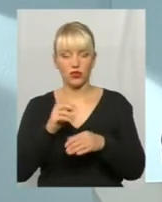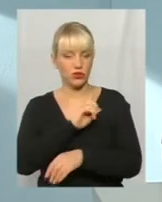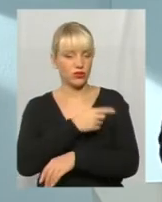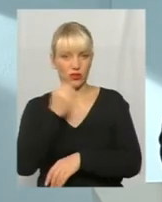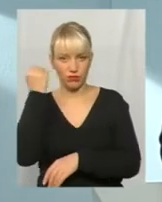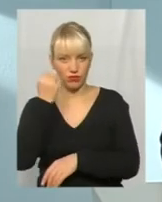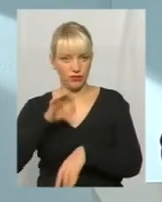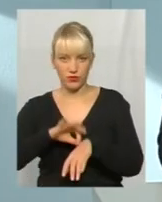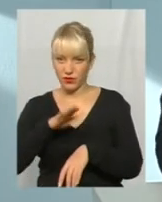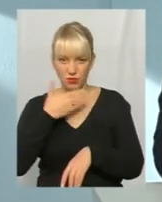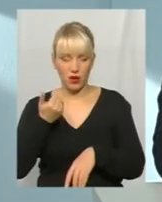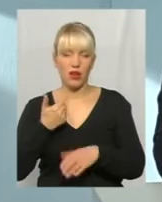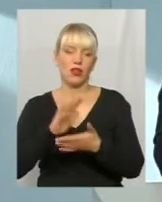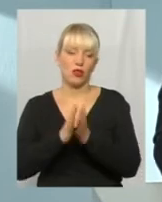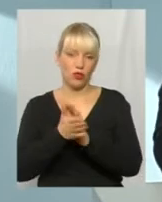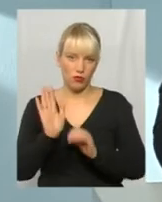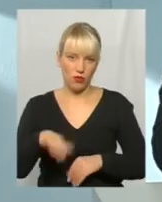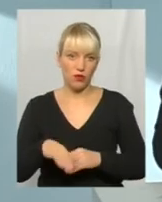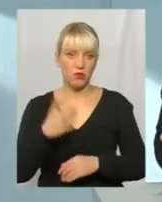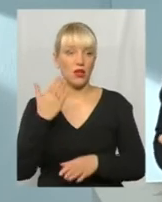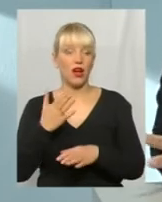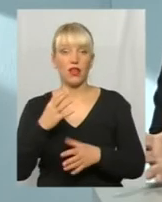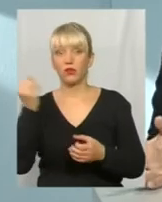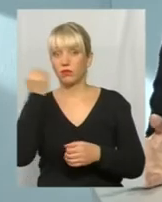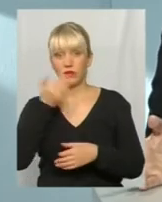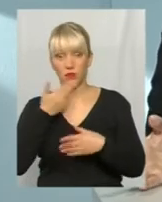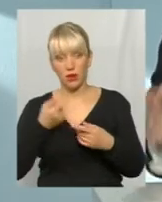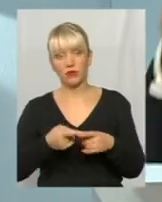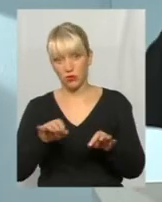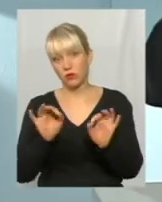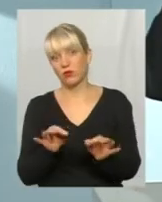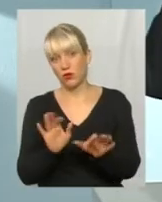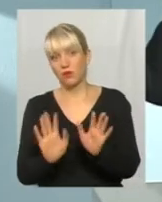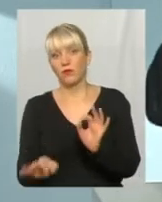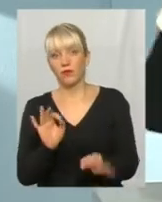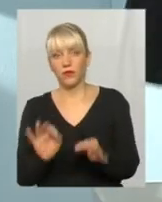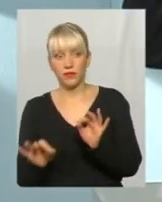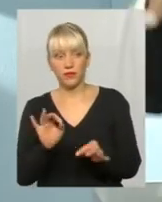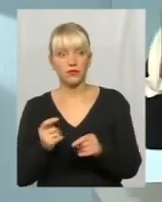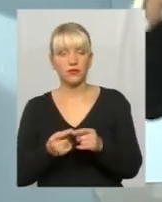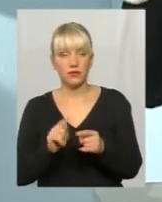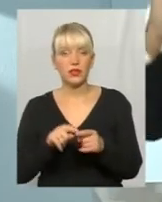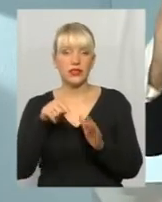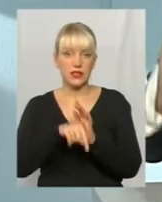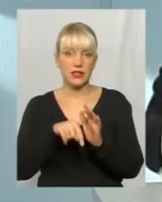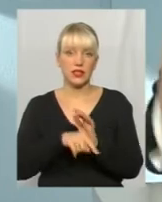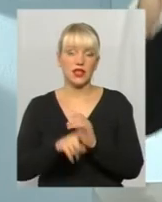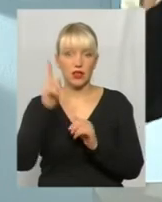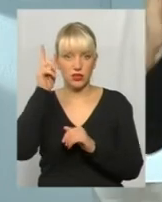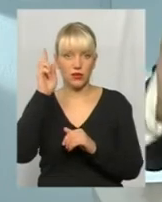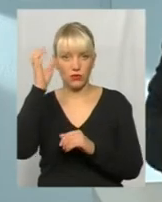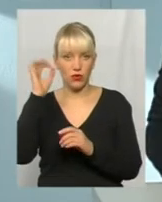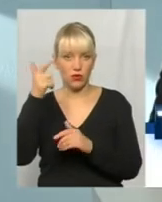якось домовимося. Якщо взагалі не вдарить, то воно так правильно і має бути. Це, знаєш, там десь вищі сили